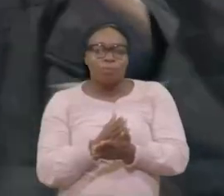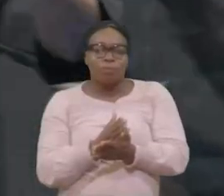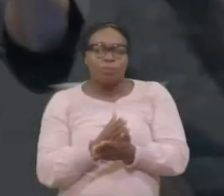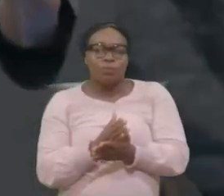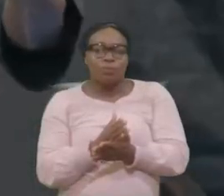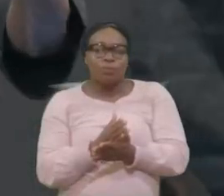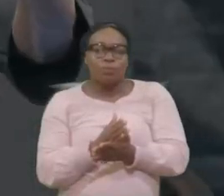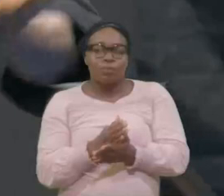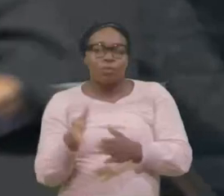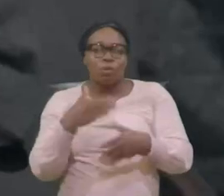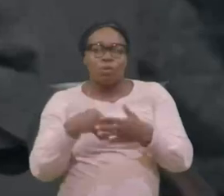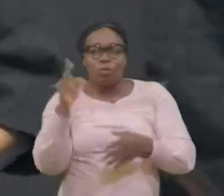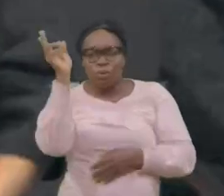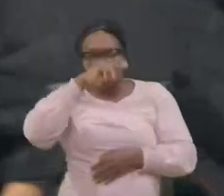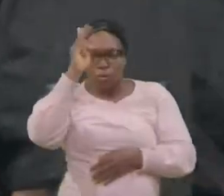s'arrête,